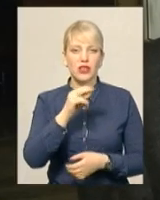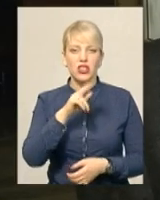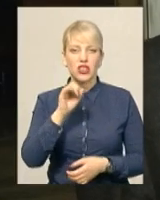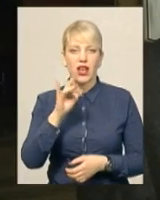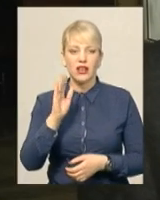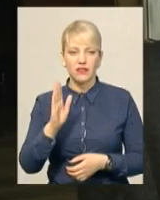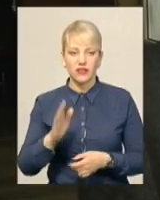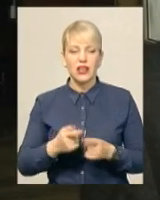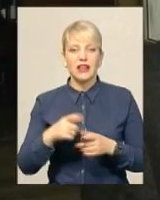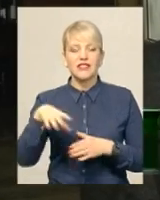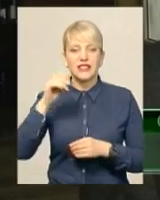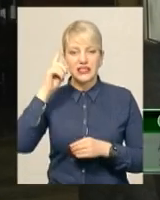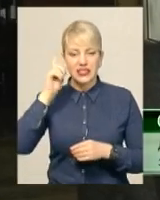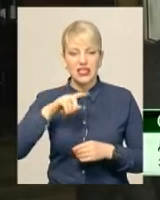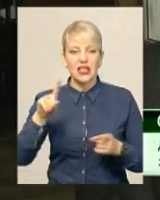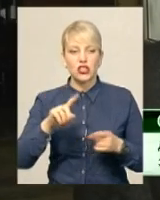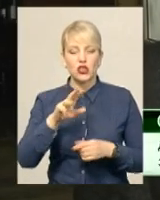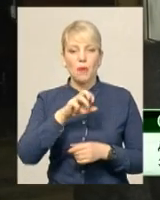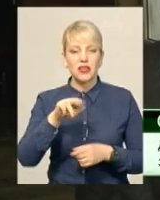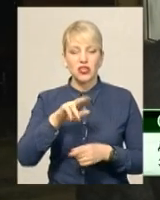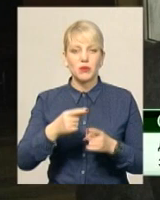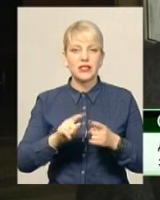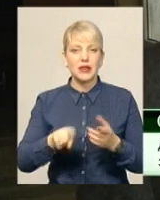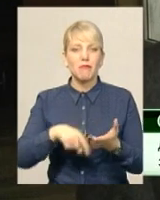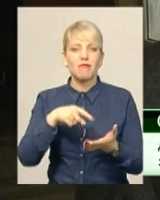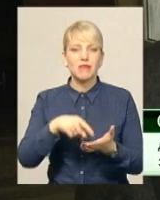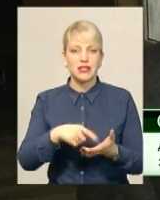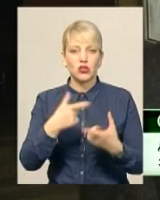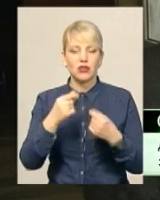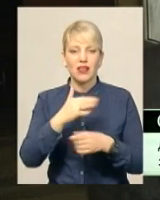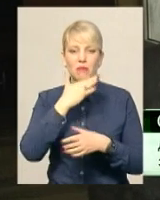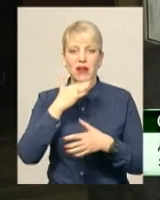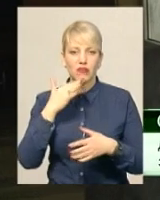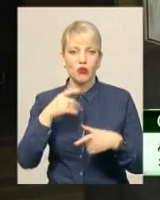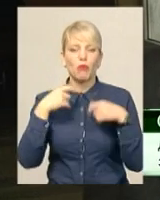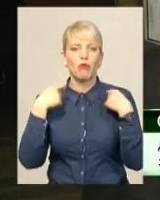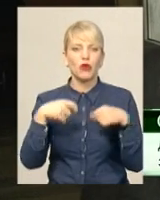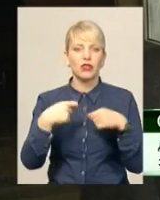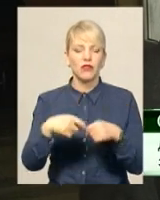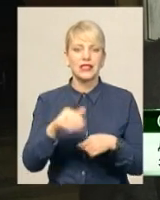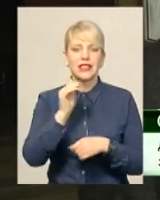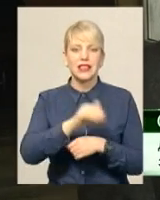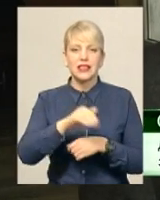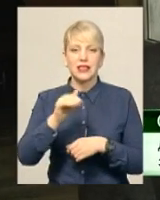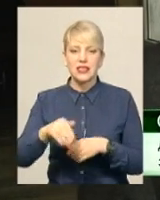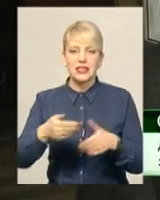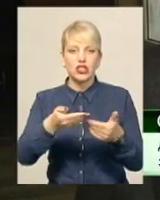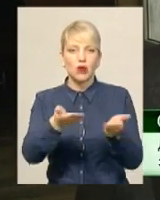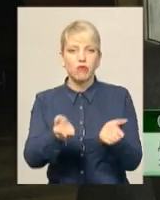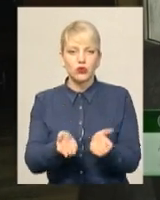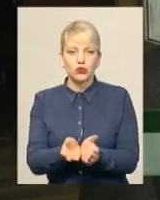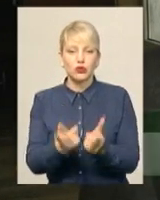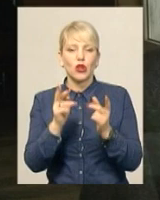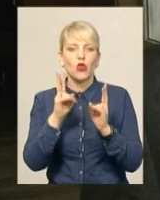Межибіж – це гончарне місто, де величезні ярмарки, де продавалися тисячі і тисячі посуди. Але як виглядала